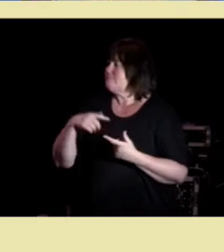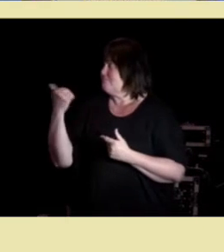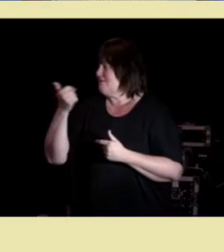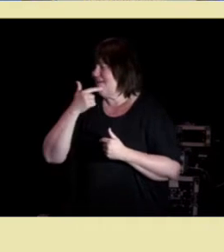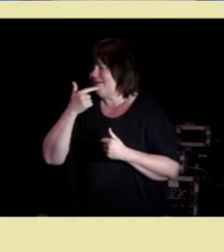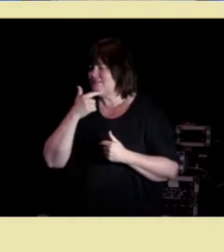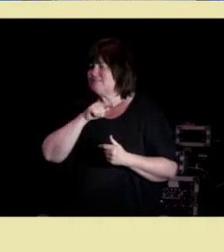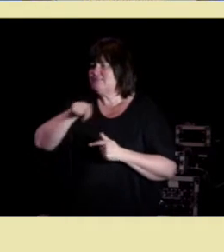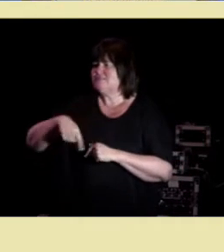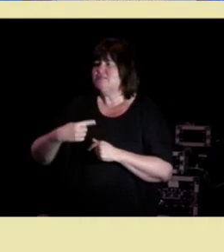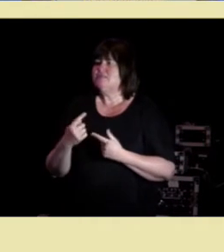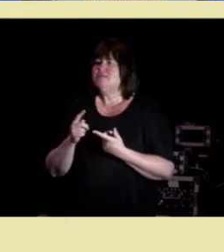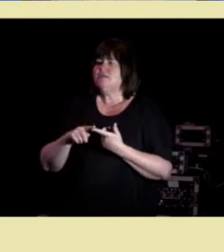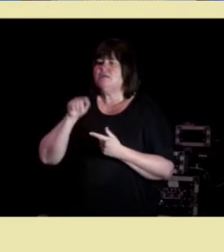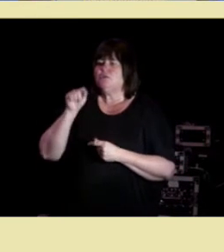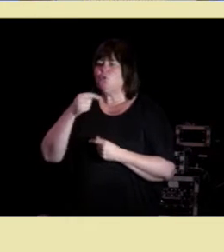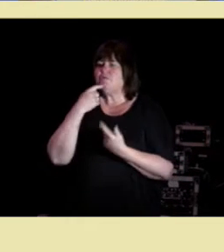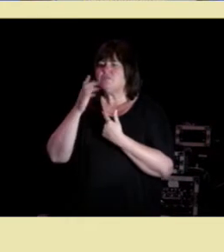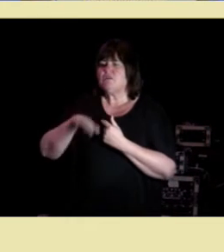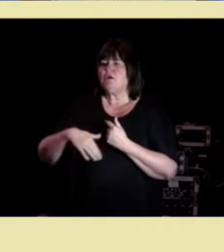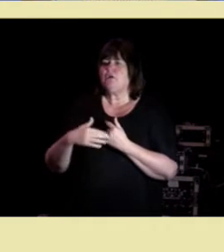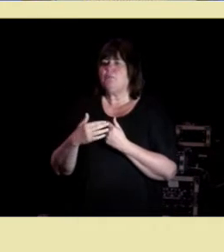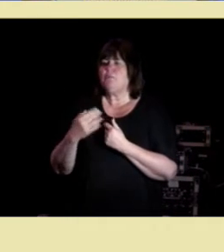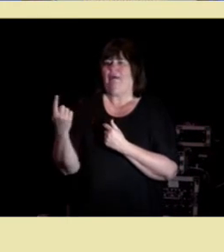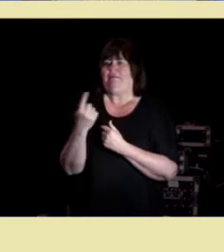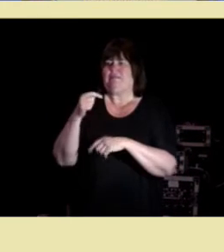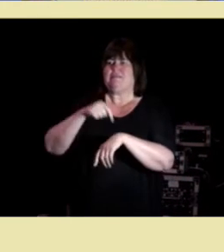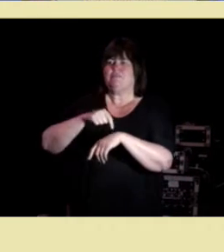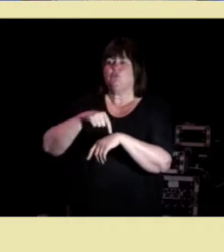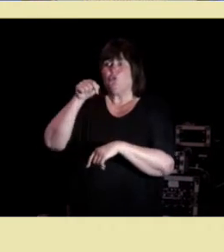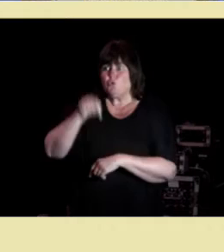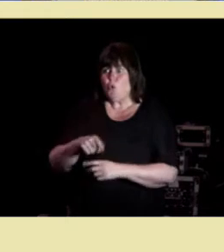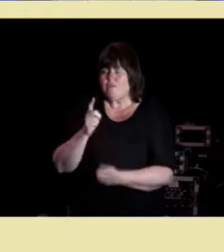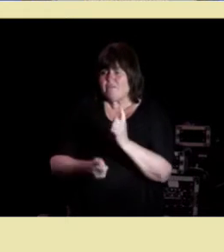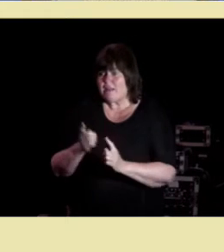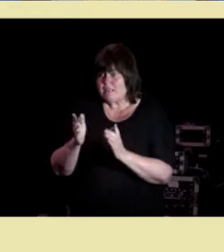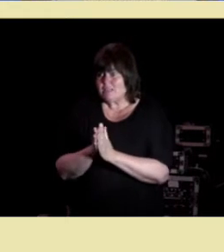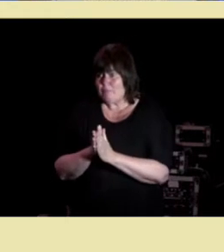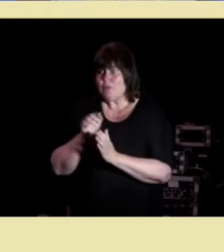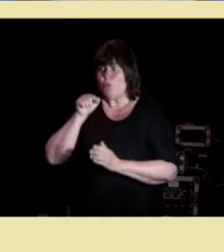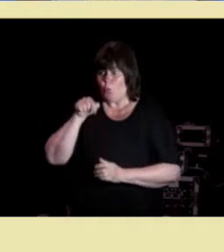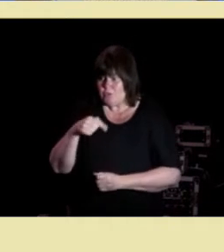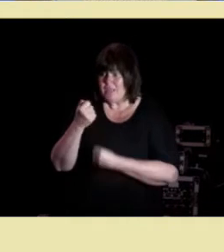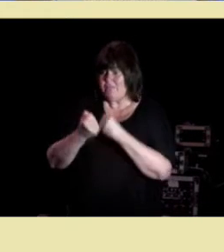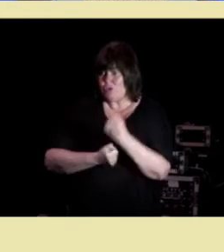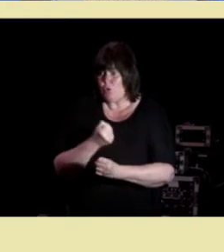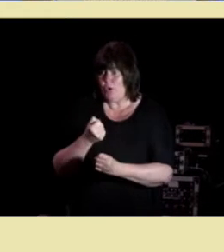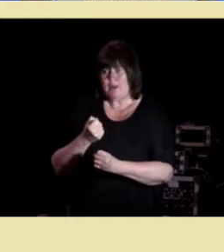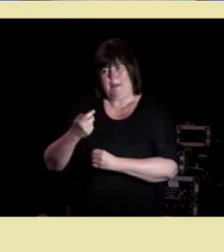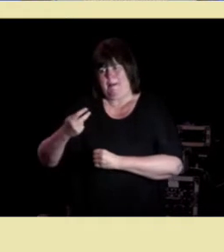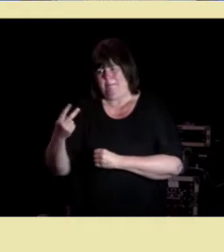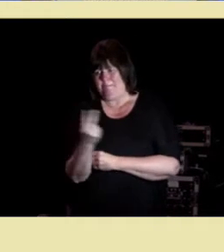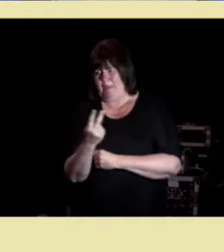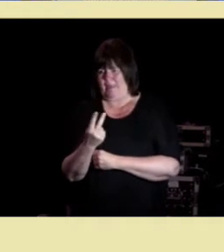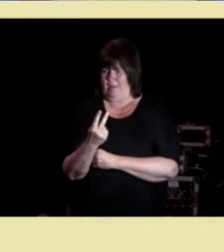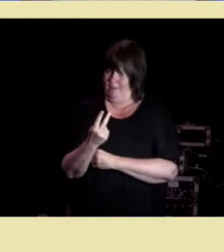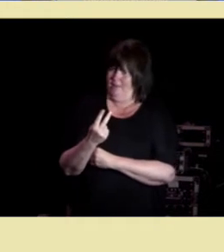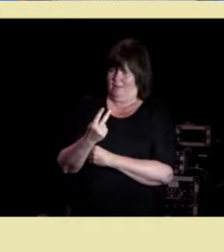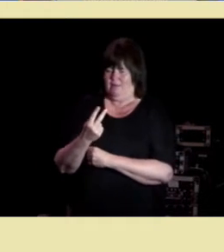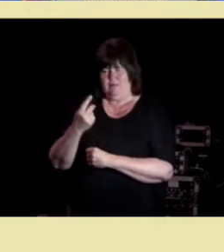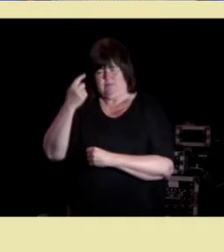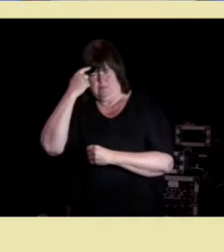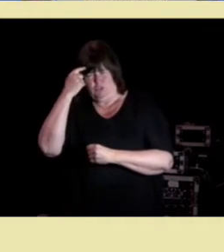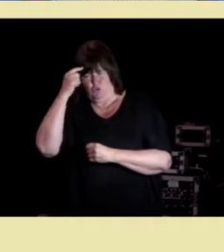enkelt tidspunkt nå velger vi sammen og det vi gjør står vi begge for. I motsetning til samvalg så viser det